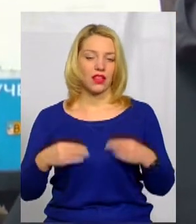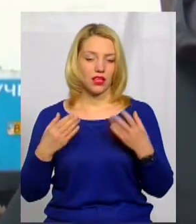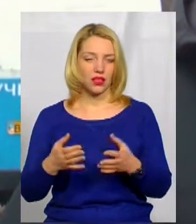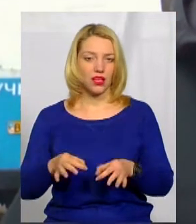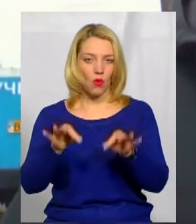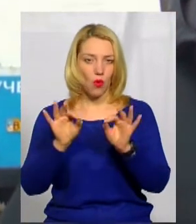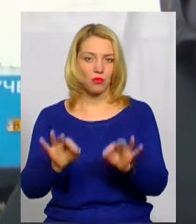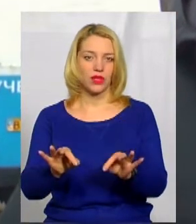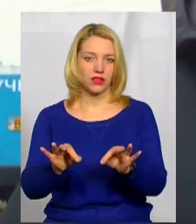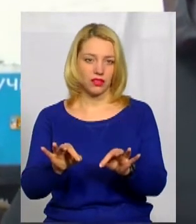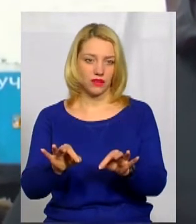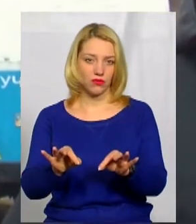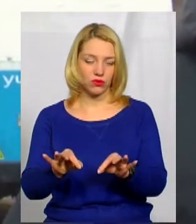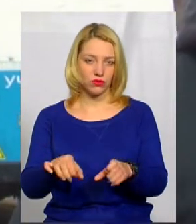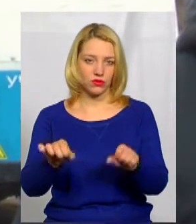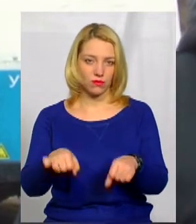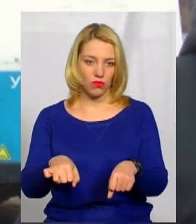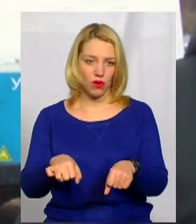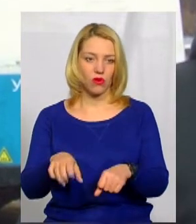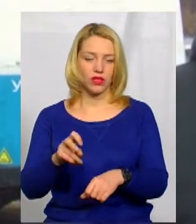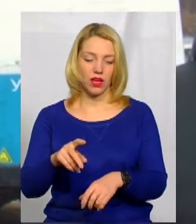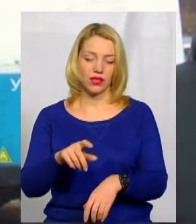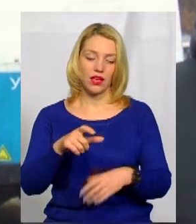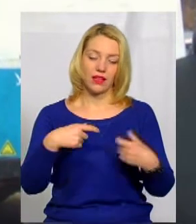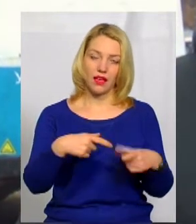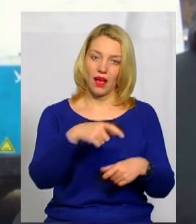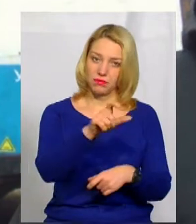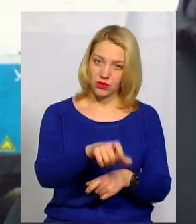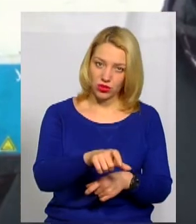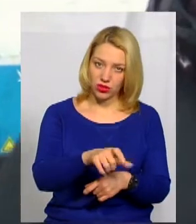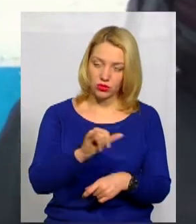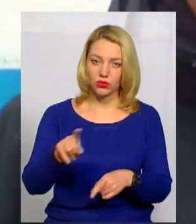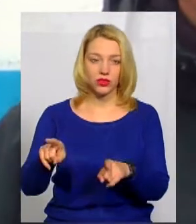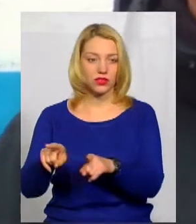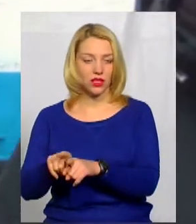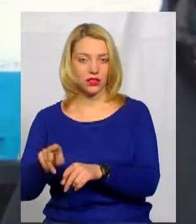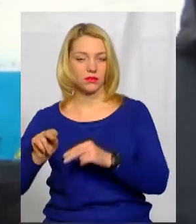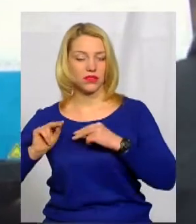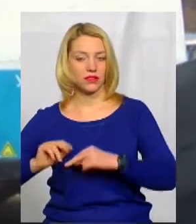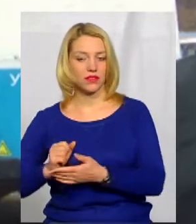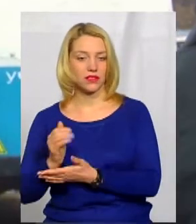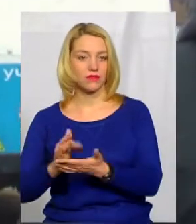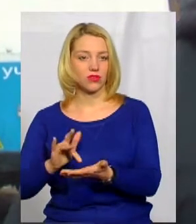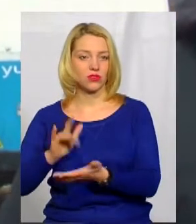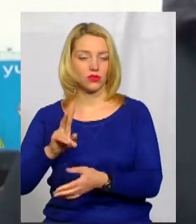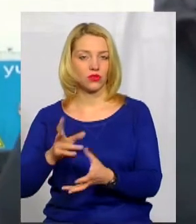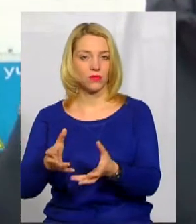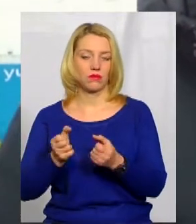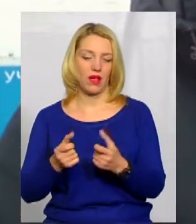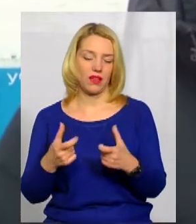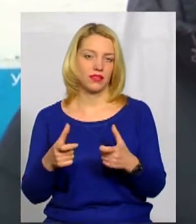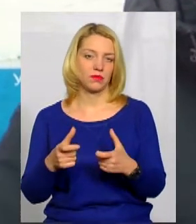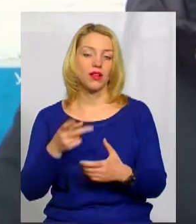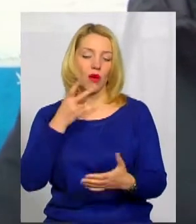'єктивну змогу як абітурієнту, так і працівнику сервісного центру, який приймає іспит,